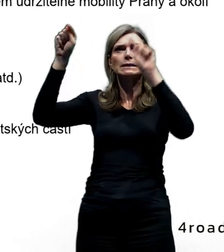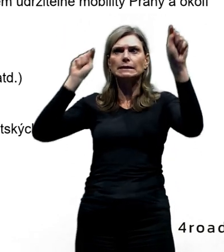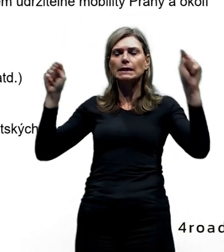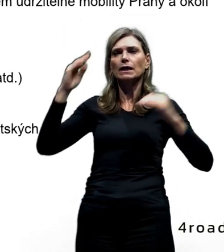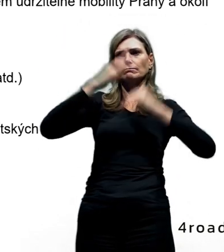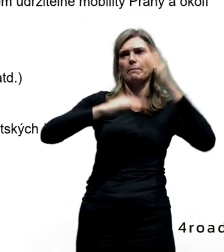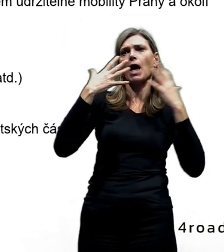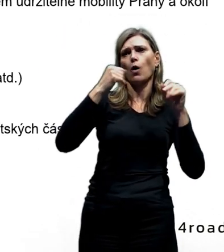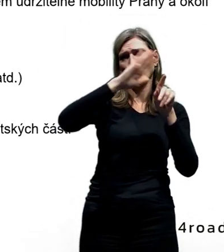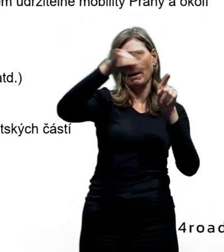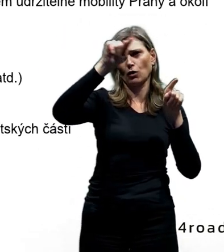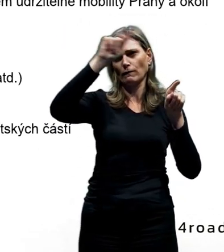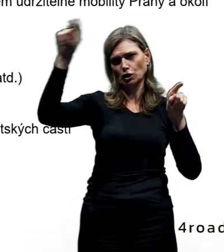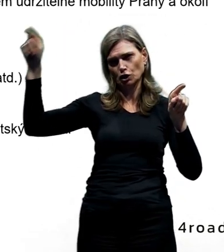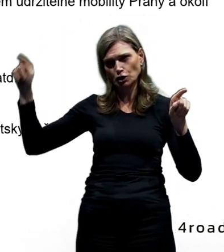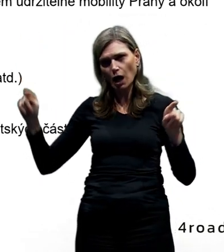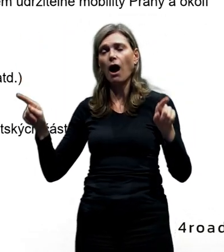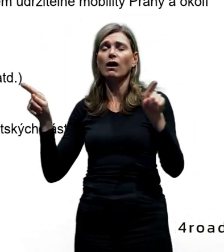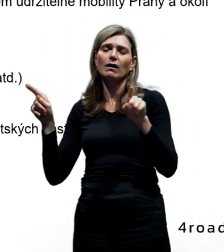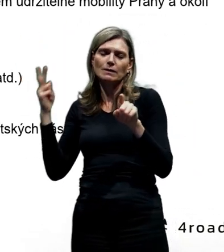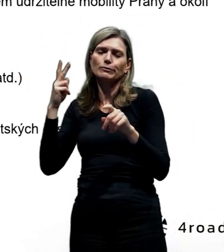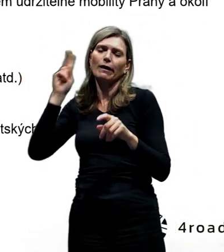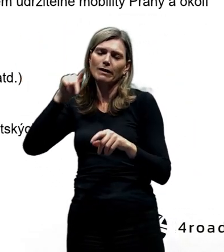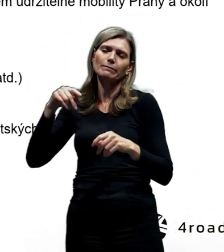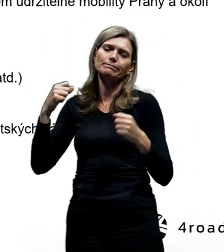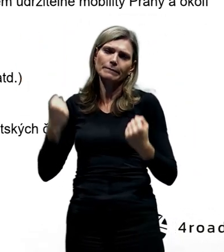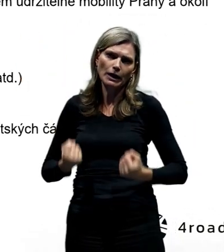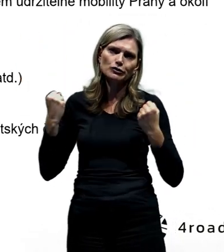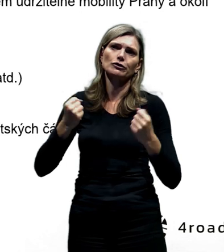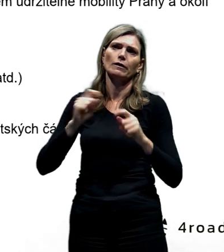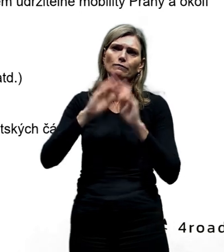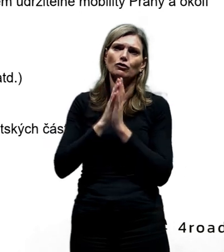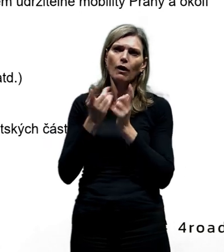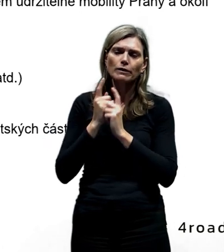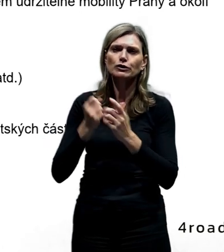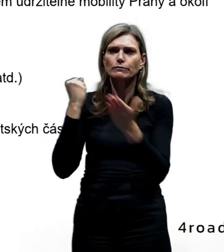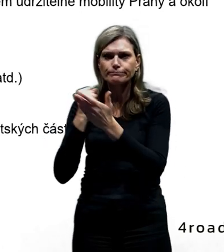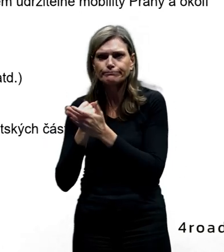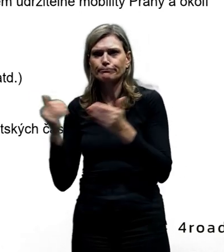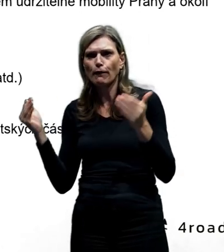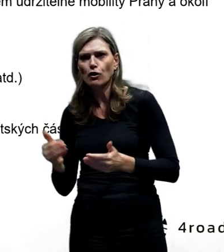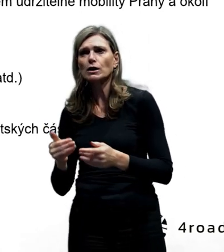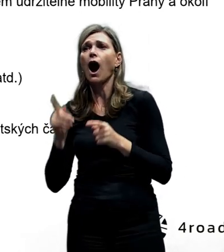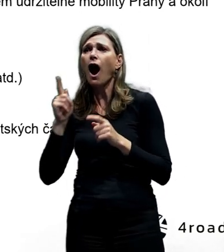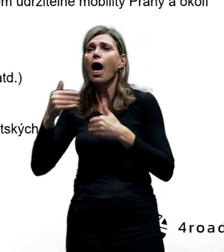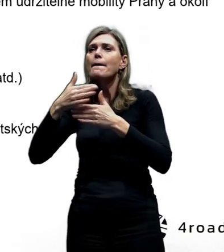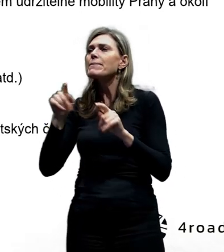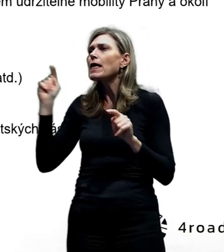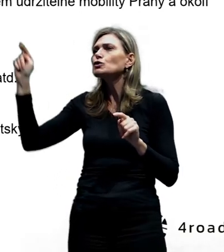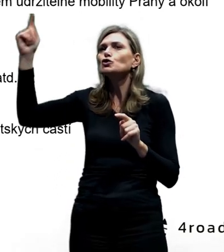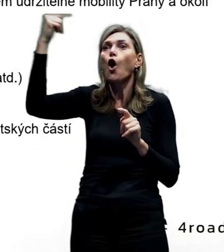územě a hlediska povolovacího procesu vždycky složitější, ale je to potřeba budovat i v těch městech, odkud ta